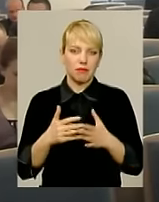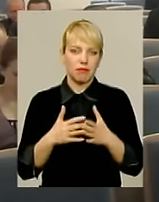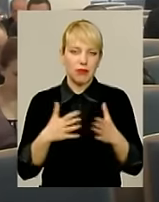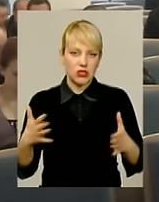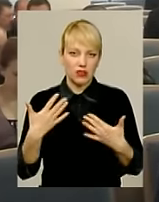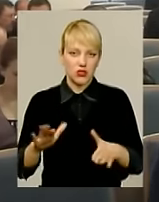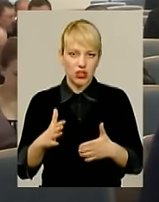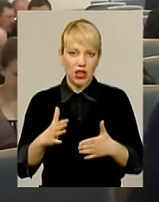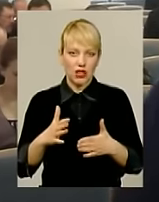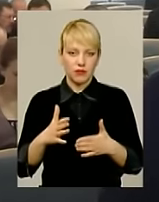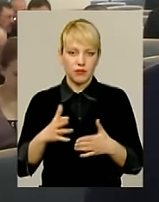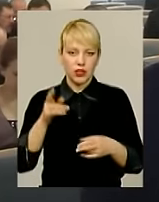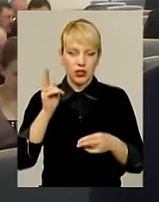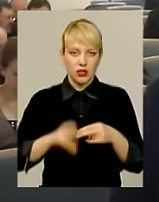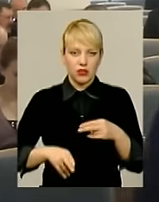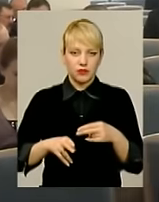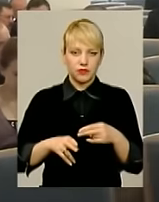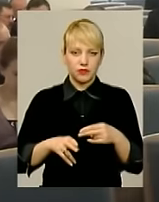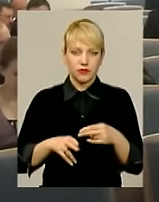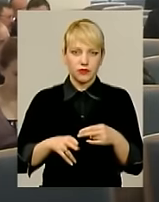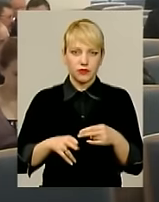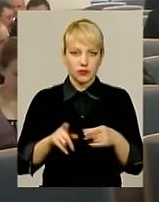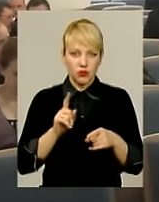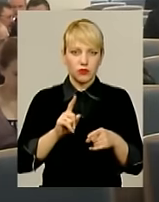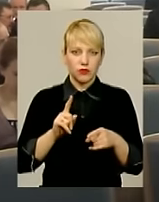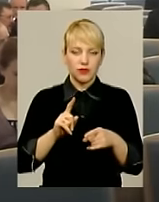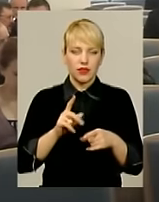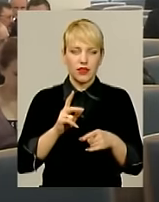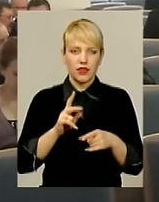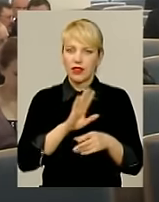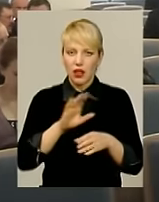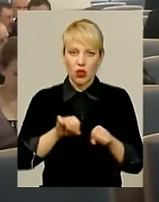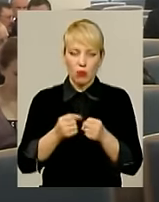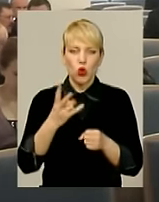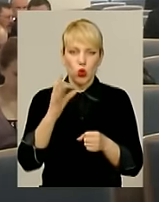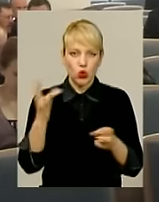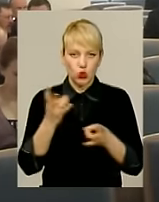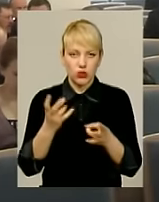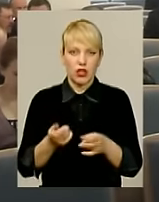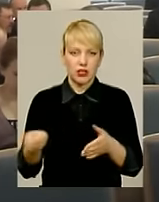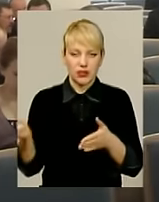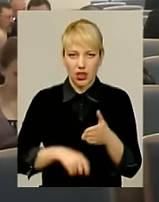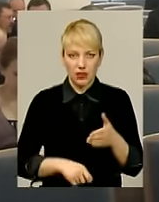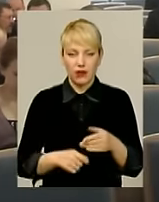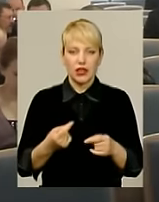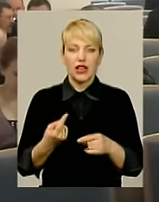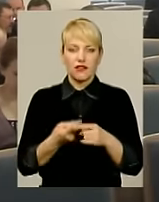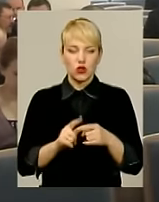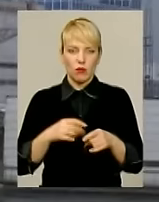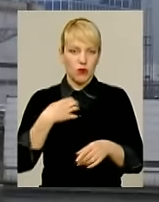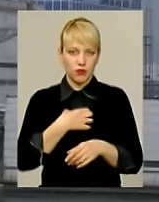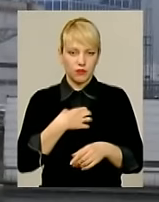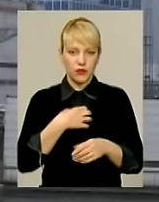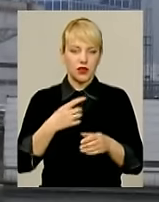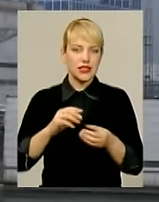не виходять з ладу, але потрібно закривати. І в цьому дуже серйозна